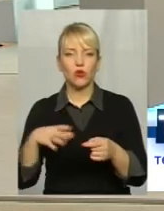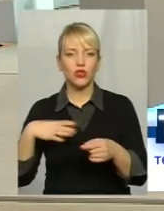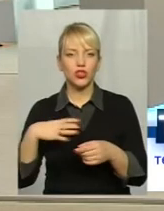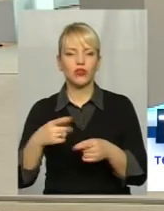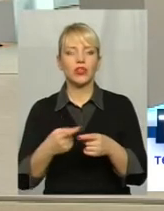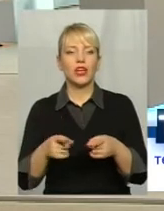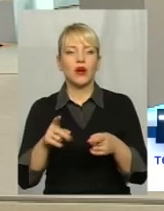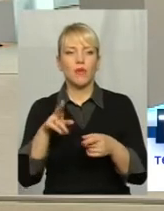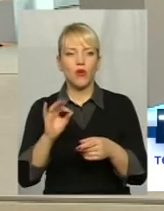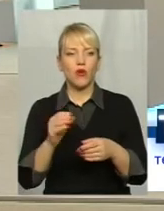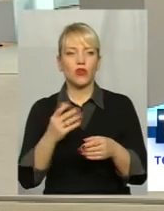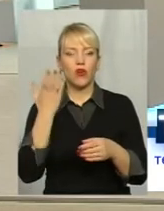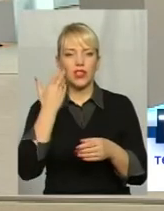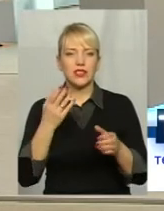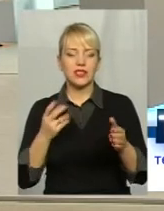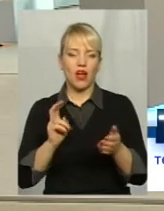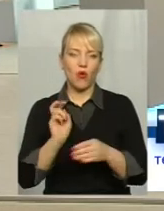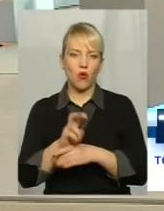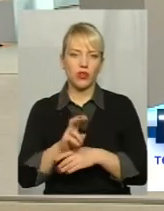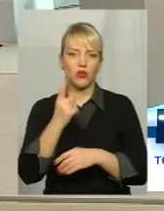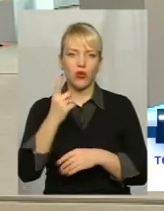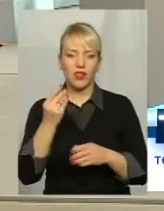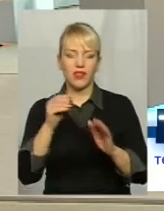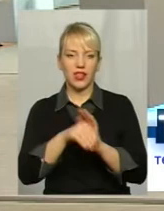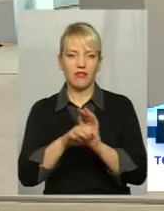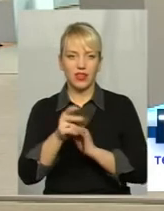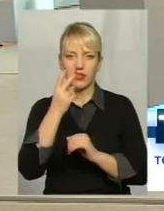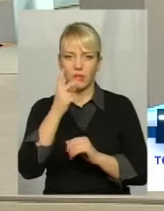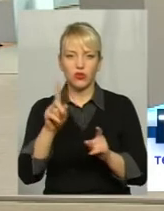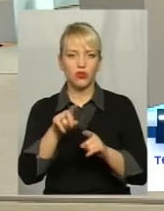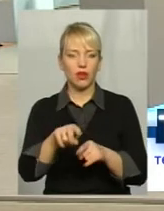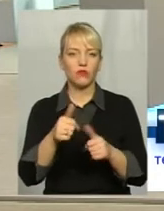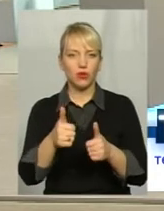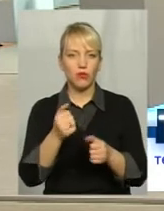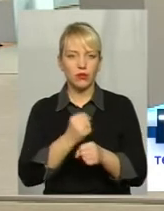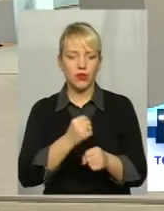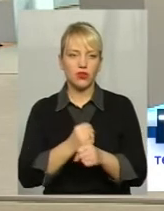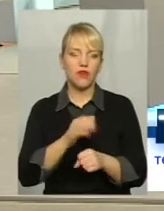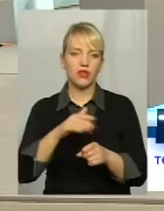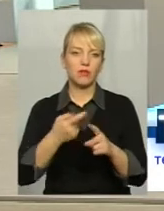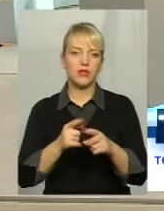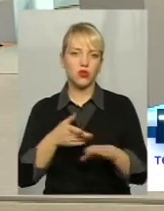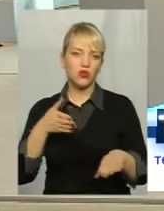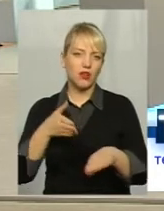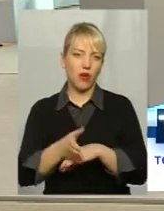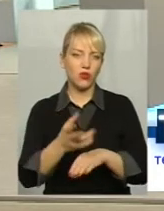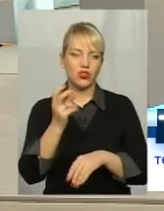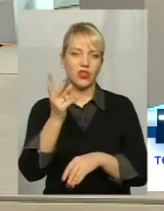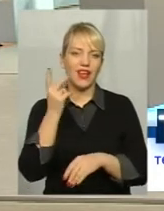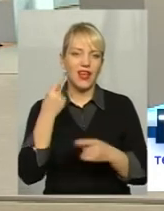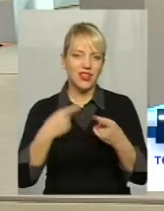залученню інвесторів, коли заходить один інвестор, він бачить, що там добре працювати Після того заходить інший інвестор, тому що